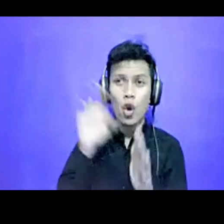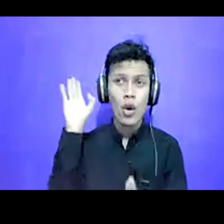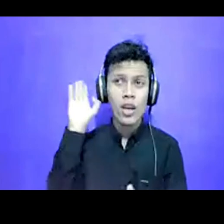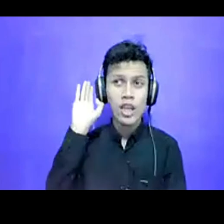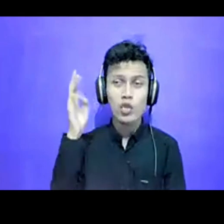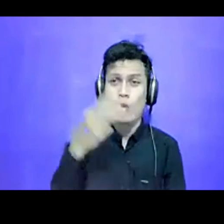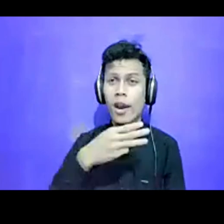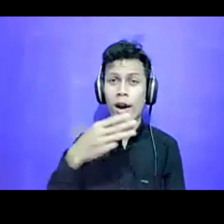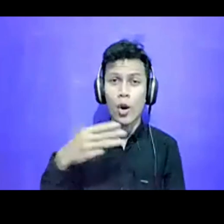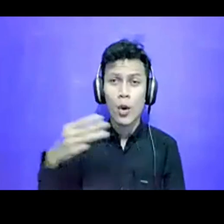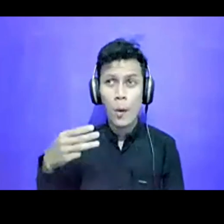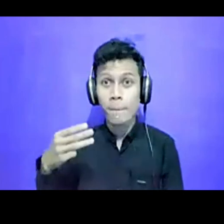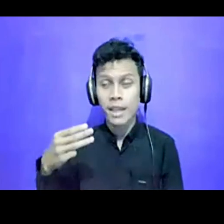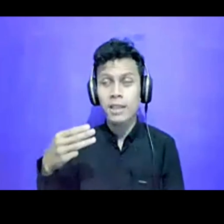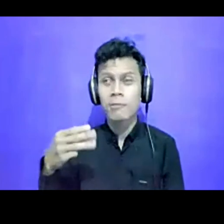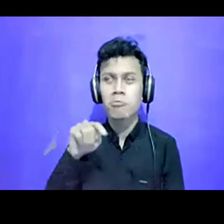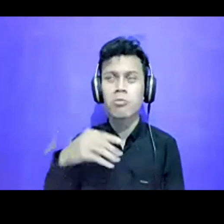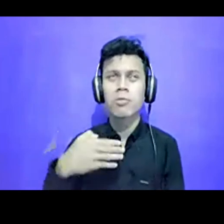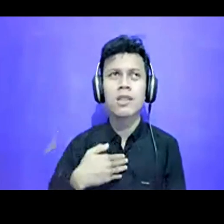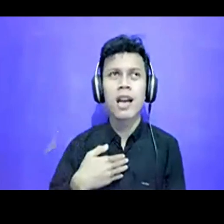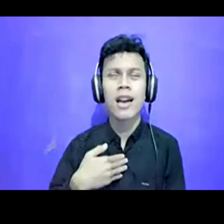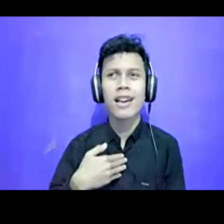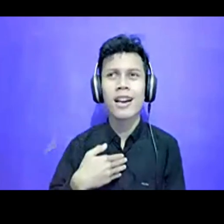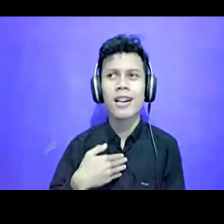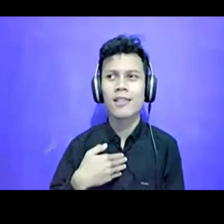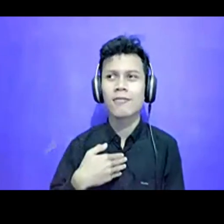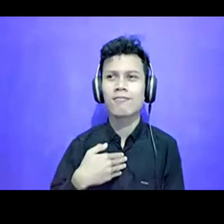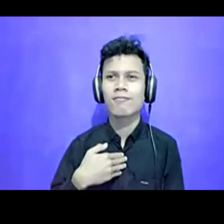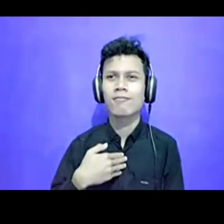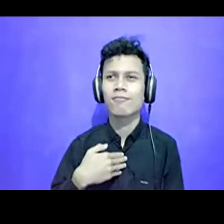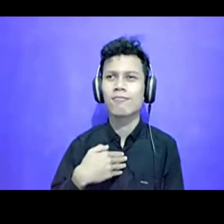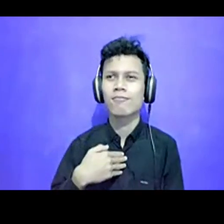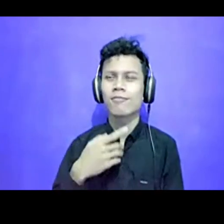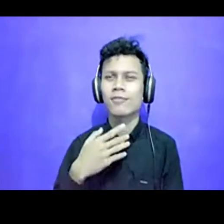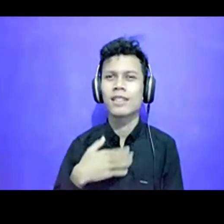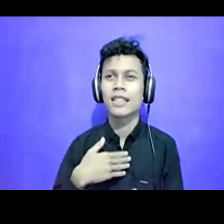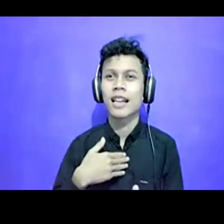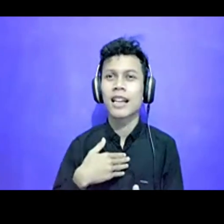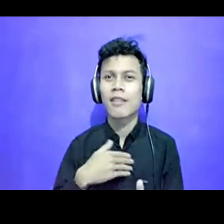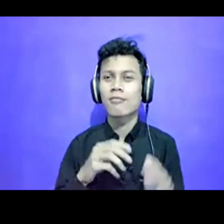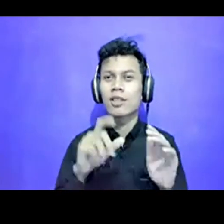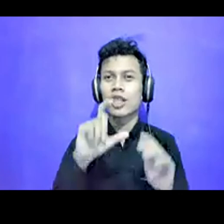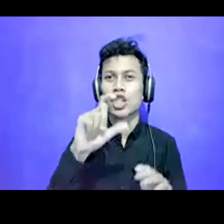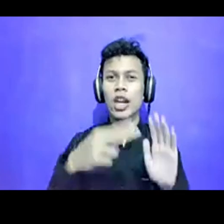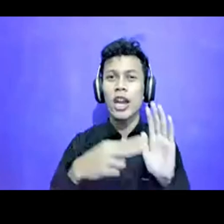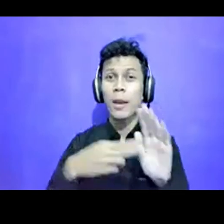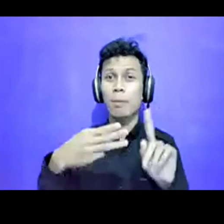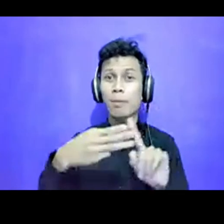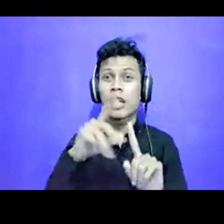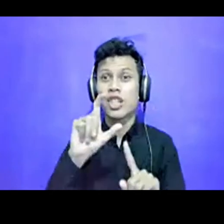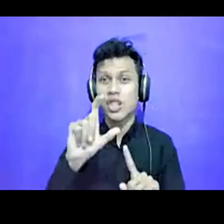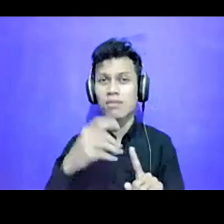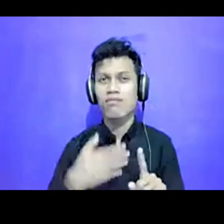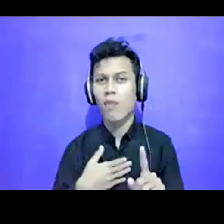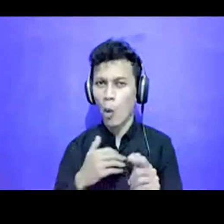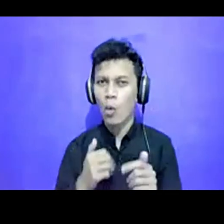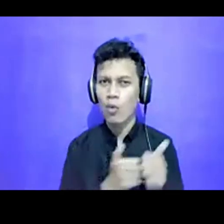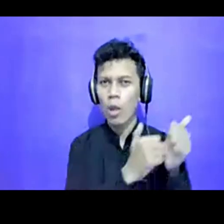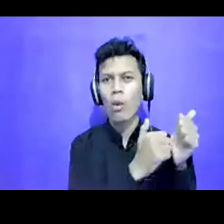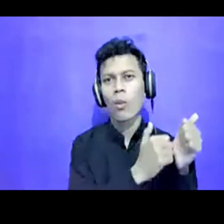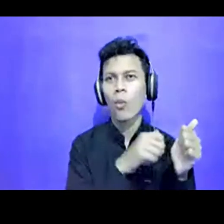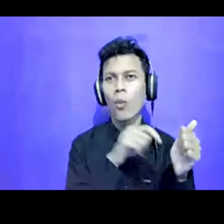itu, saya kan juga, istilahnya kayak subscribe, CNBC ya, itu, apa namanya,